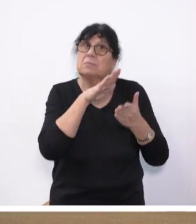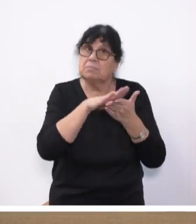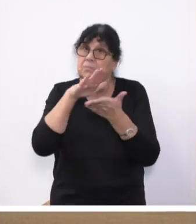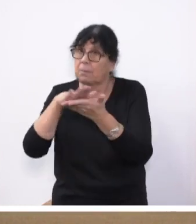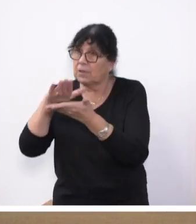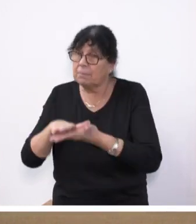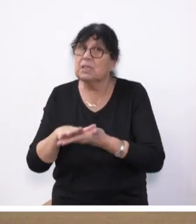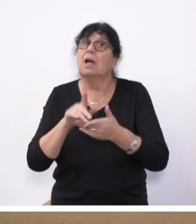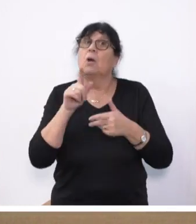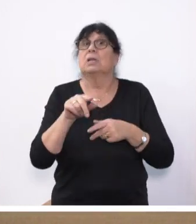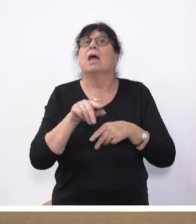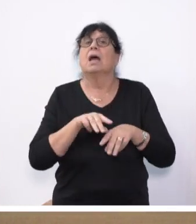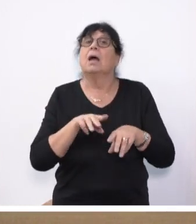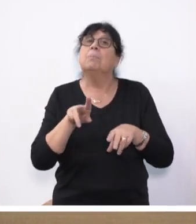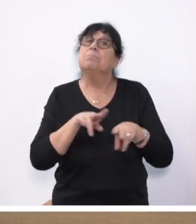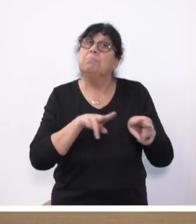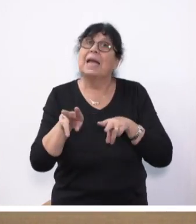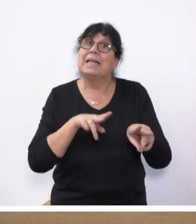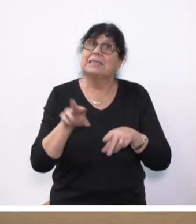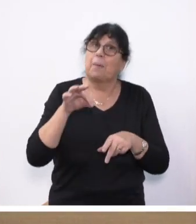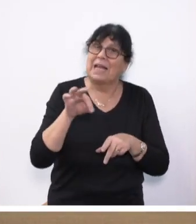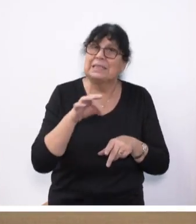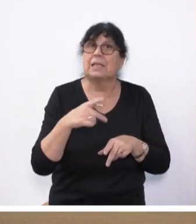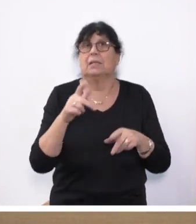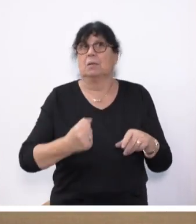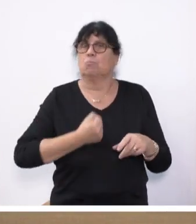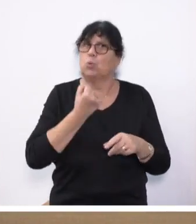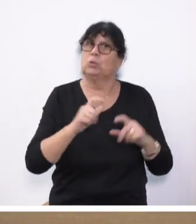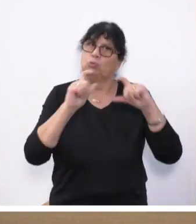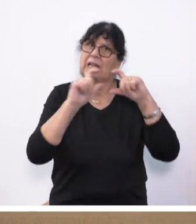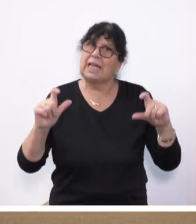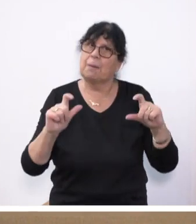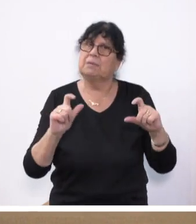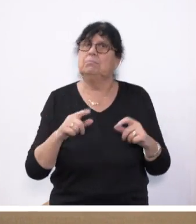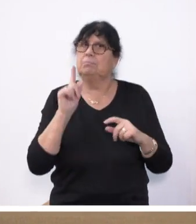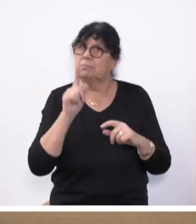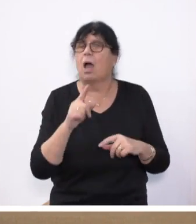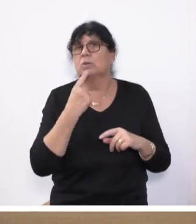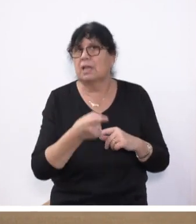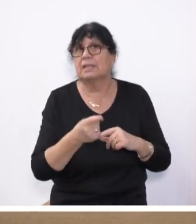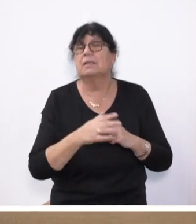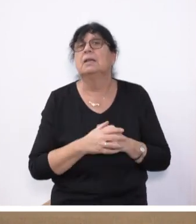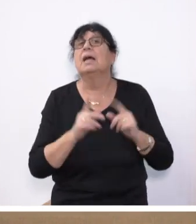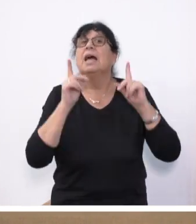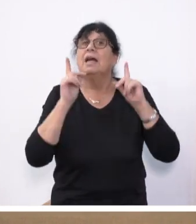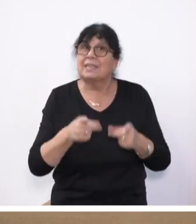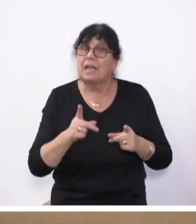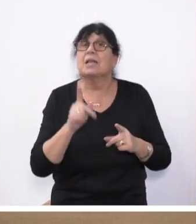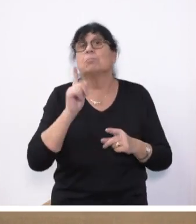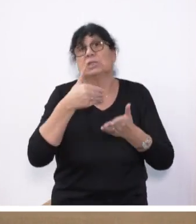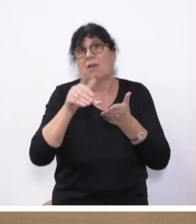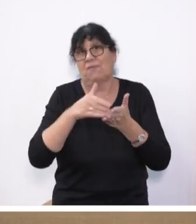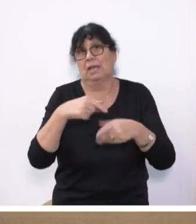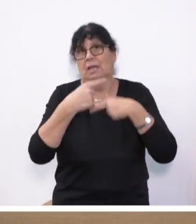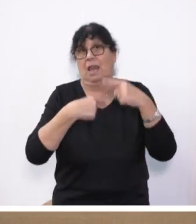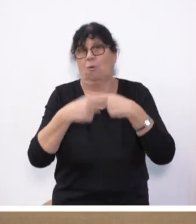und die Ministerpräsidentin hat auch den Mut des Unternehmens, das muss man wirklich auch unterstreichen, hervorgehoben. dann muss es weitergehen.